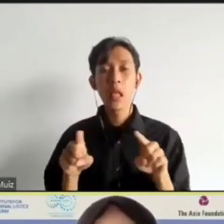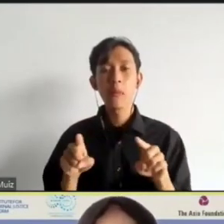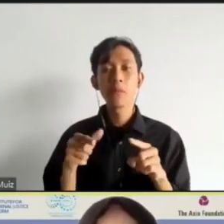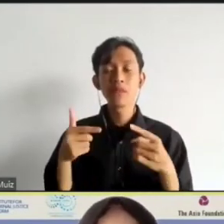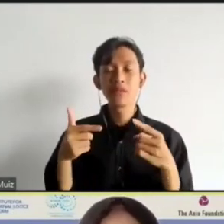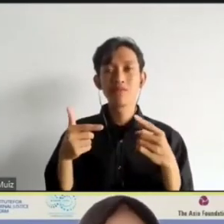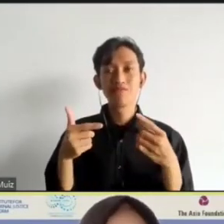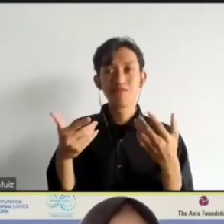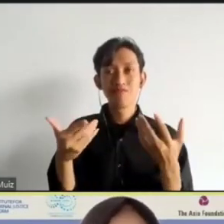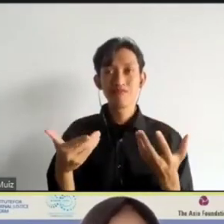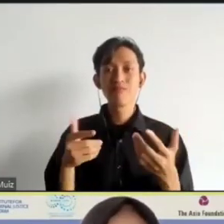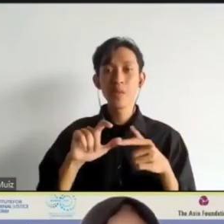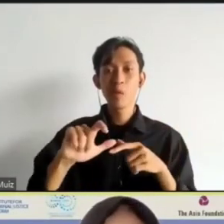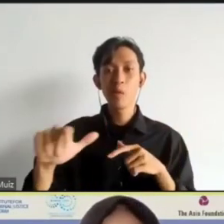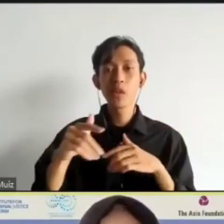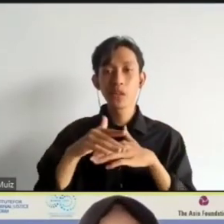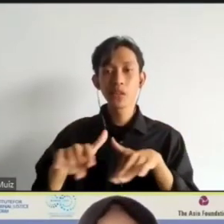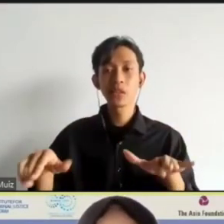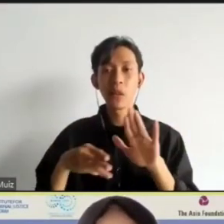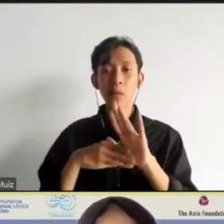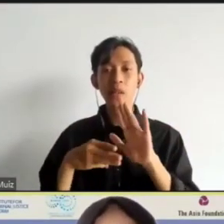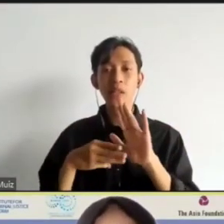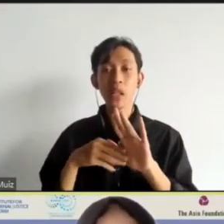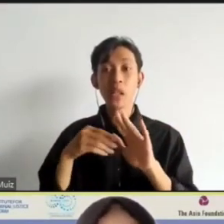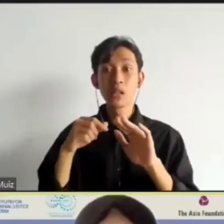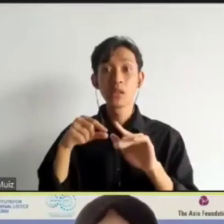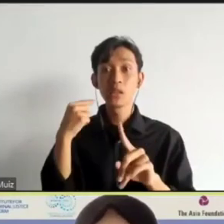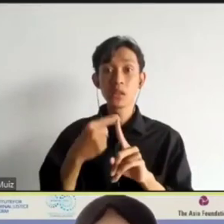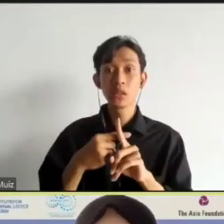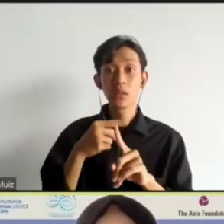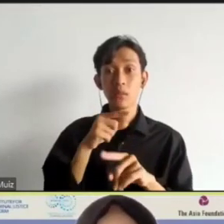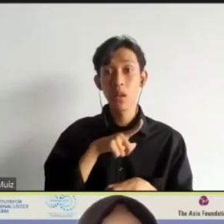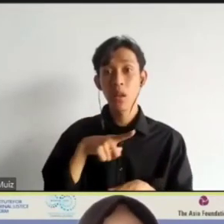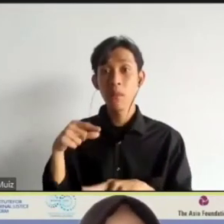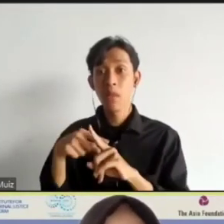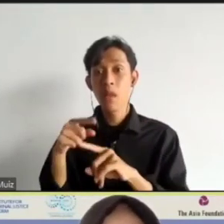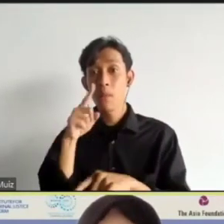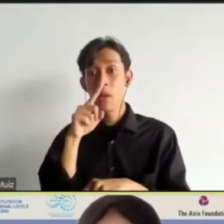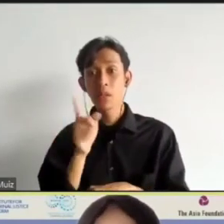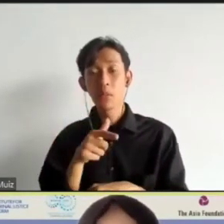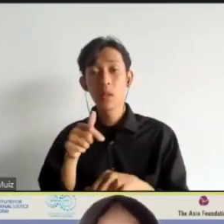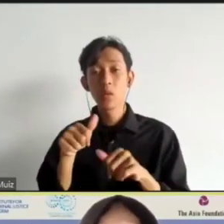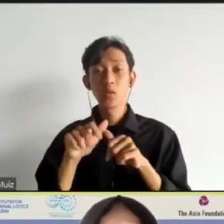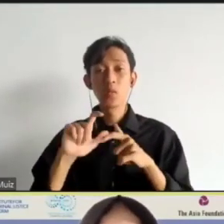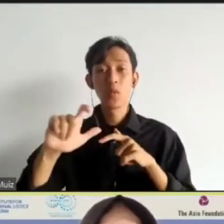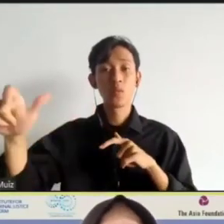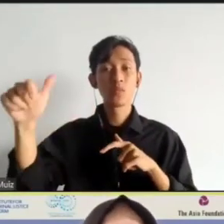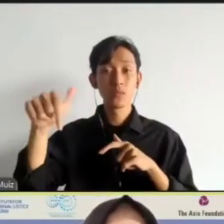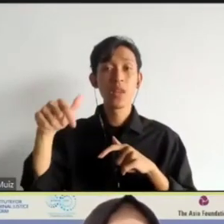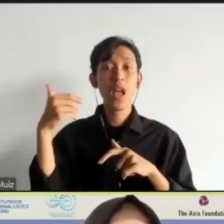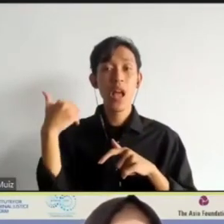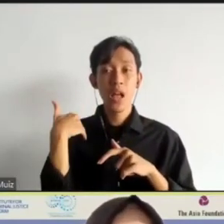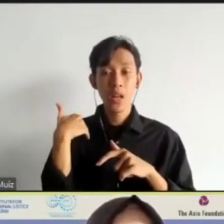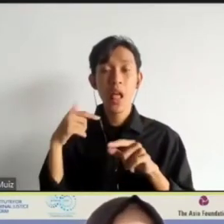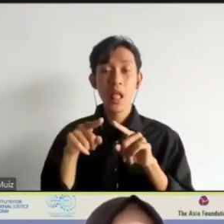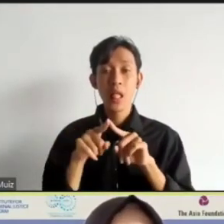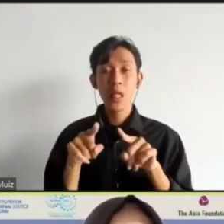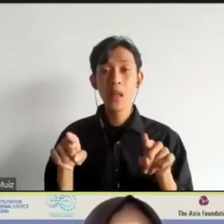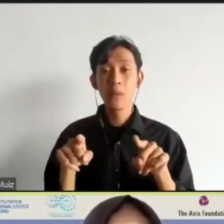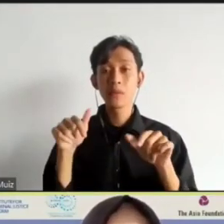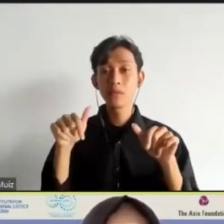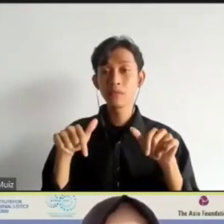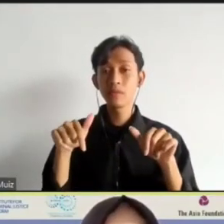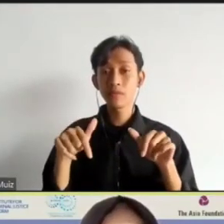supaya proses penyelesaian perkara ini semakin lama semakin cepat. Dan progres itu sebenarnya sudah ada. Tapi azaz ini